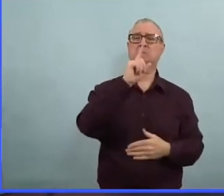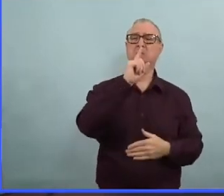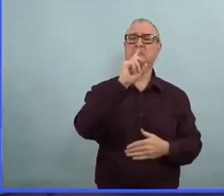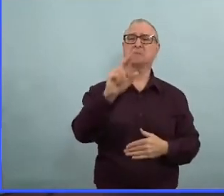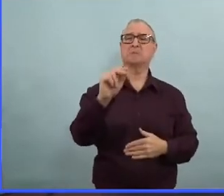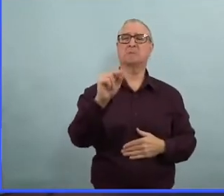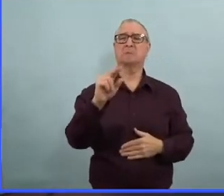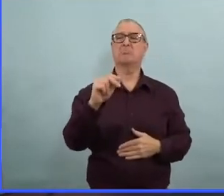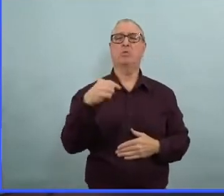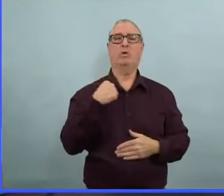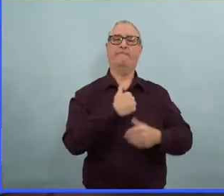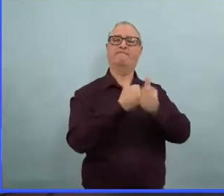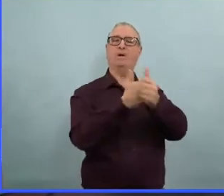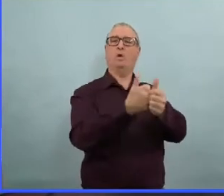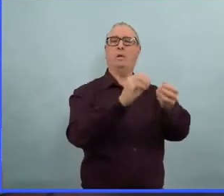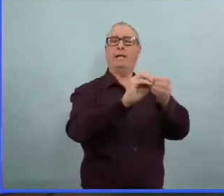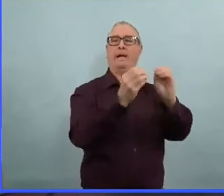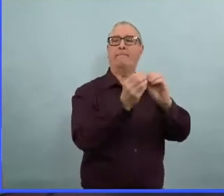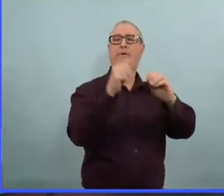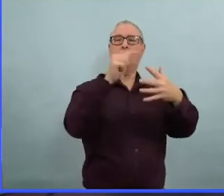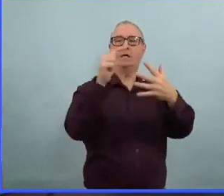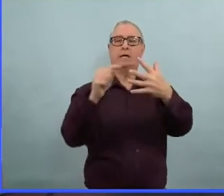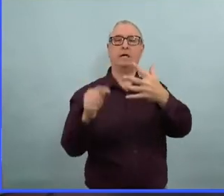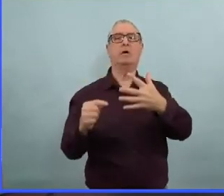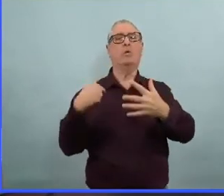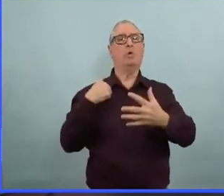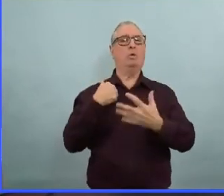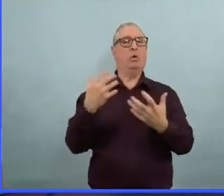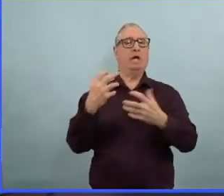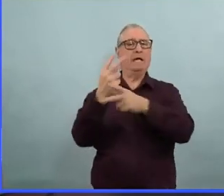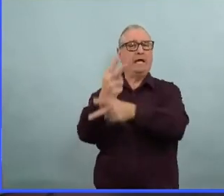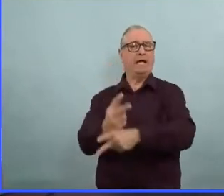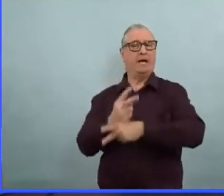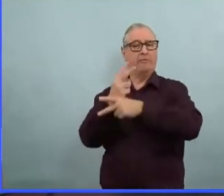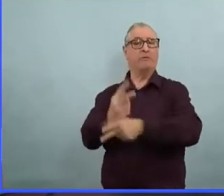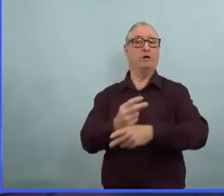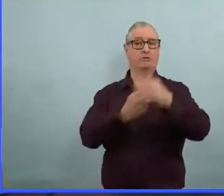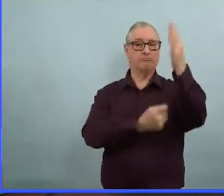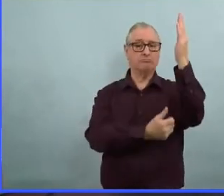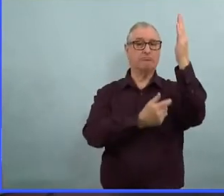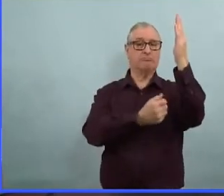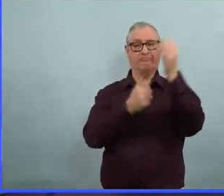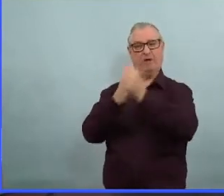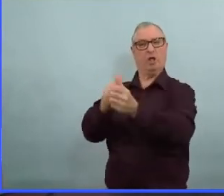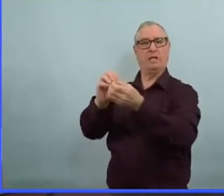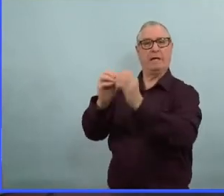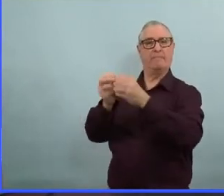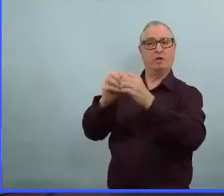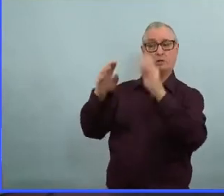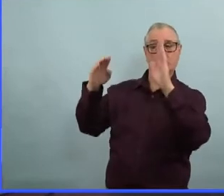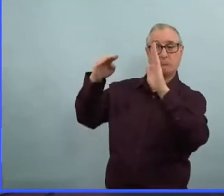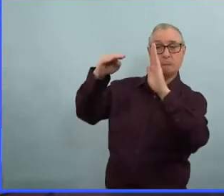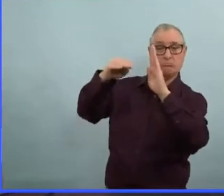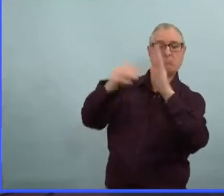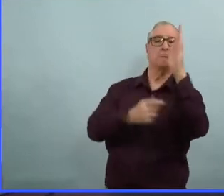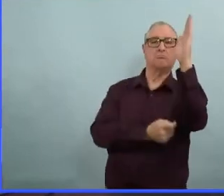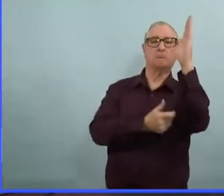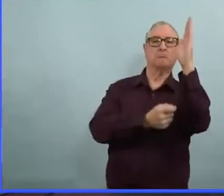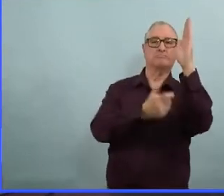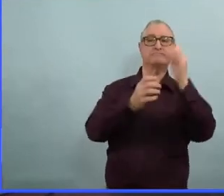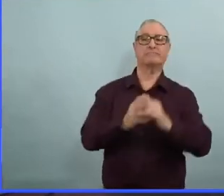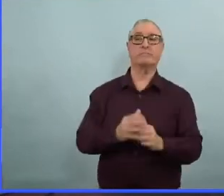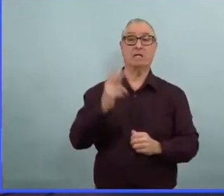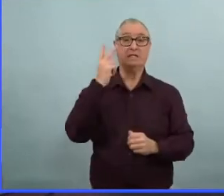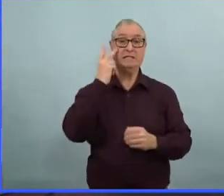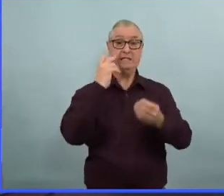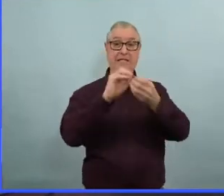Nous pensons ici qu'il s'agit d'un changement prudent. On voit que les chiffres viennent tout juste de commencer à